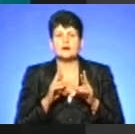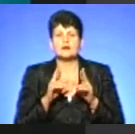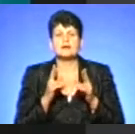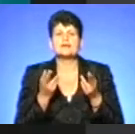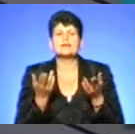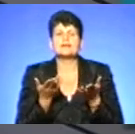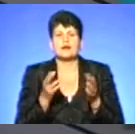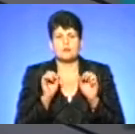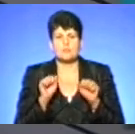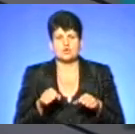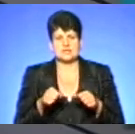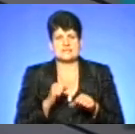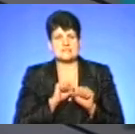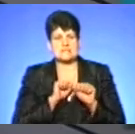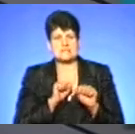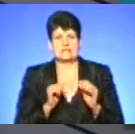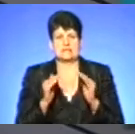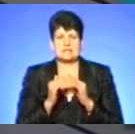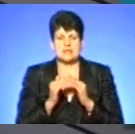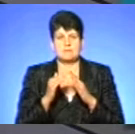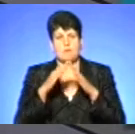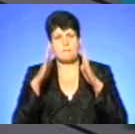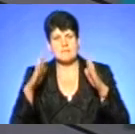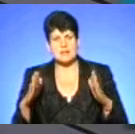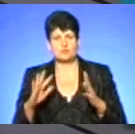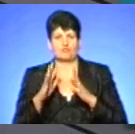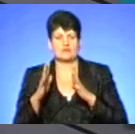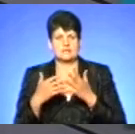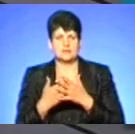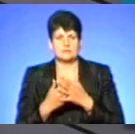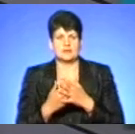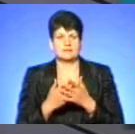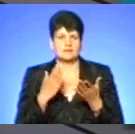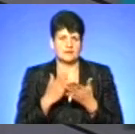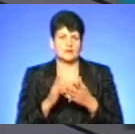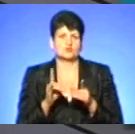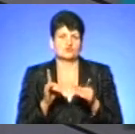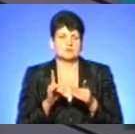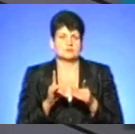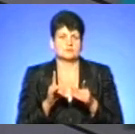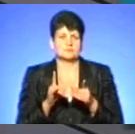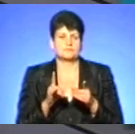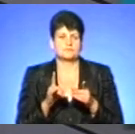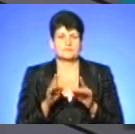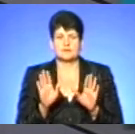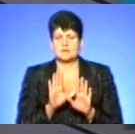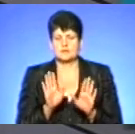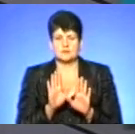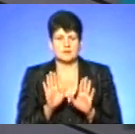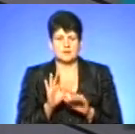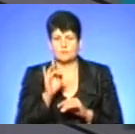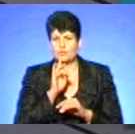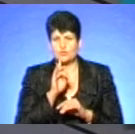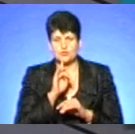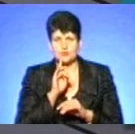використовуватися? Ні. Поки що я не зустрічала жодної інформації про якісь відлякуючі речовини.